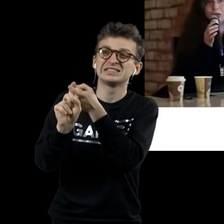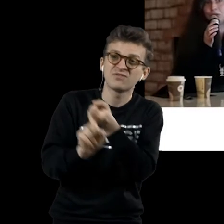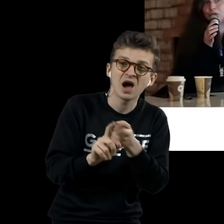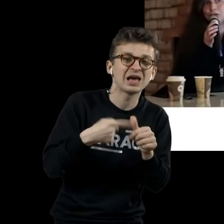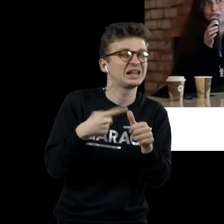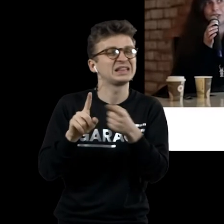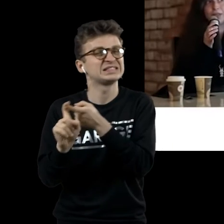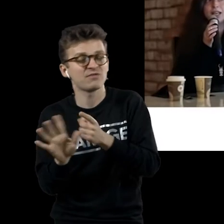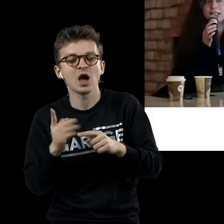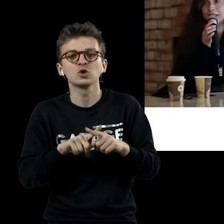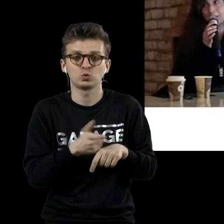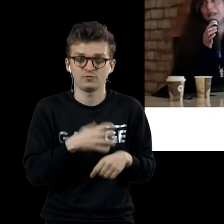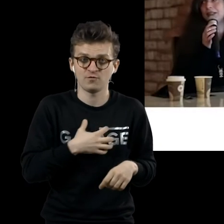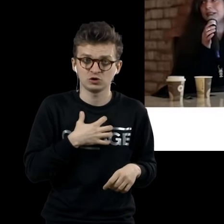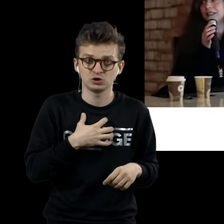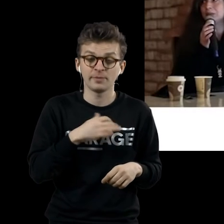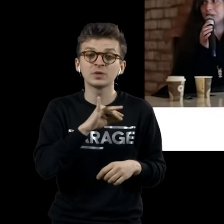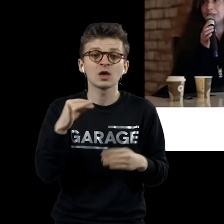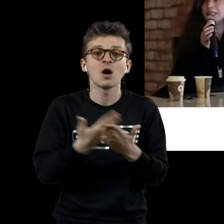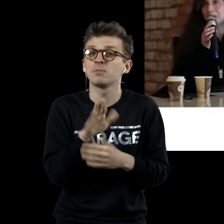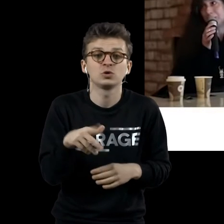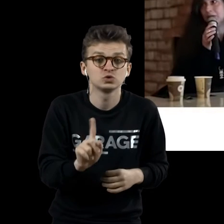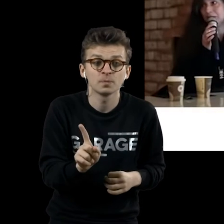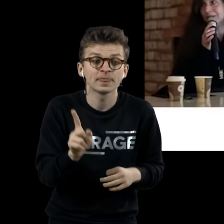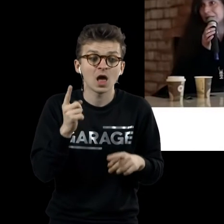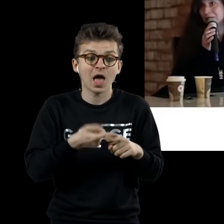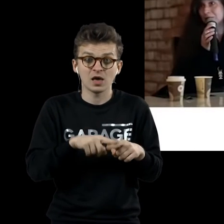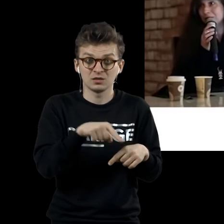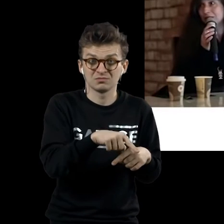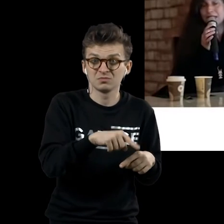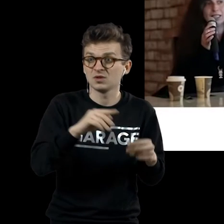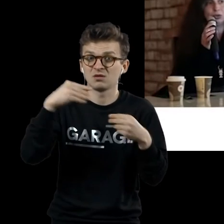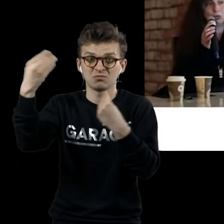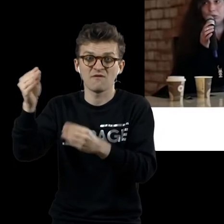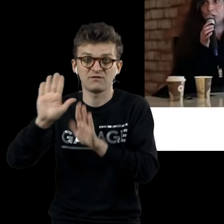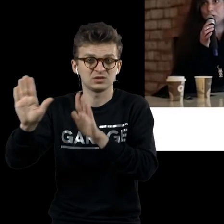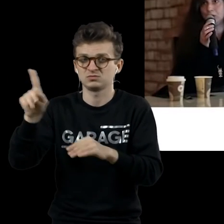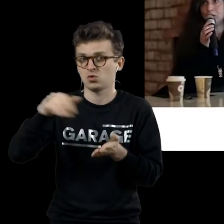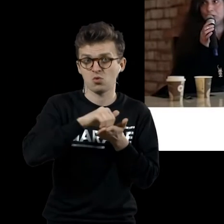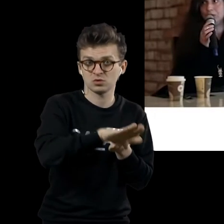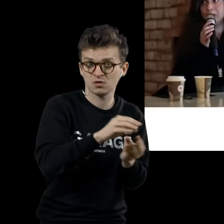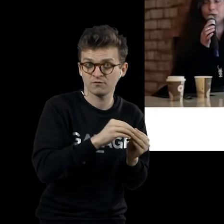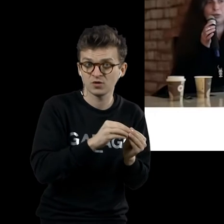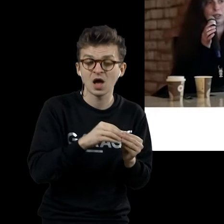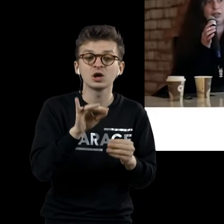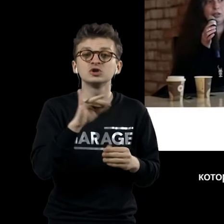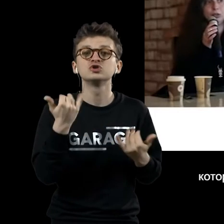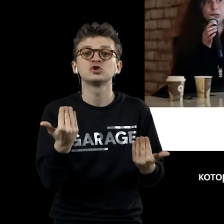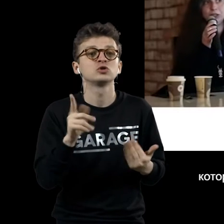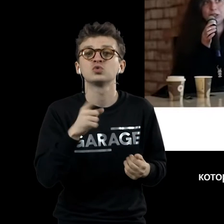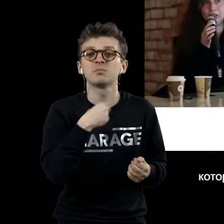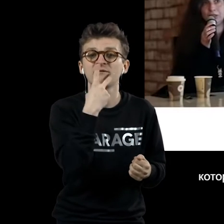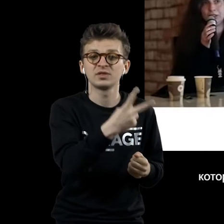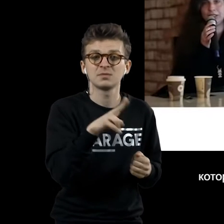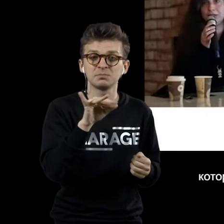человеческим телом, это тоже очень важно. И, опять-таки, этот предмет не попал на выставку. И тот писсуар, который мы видим, тот фонтан,